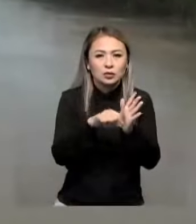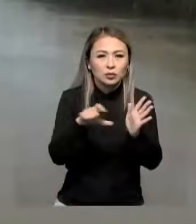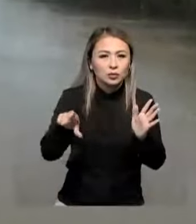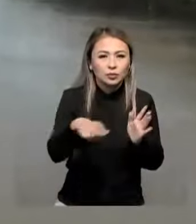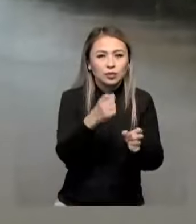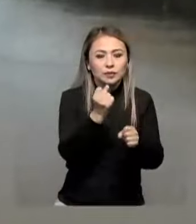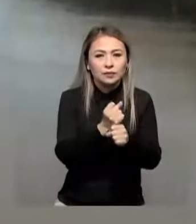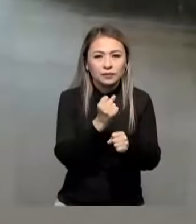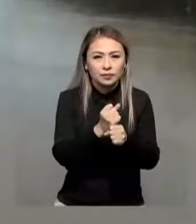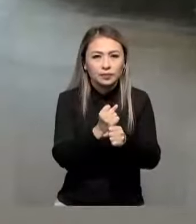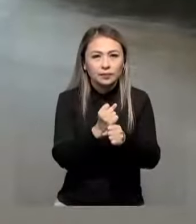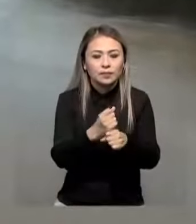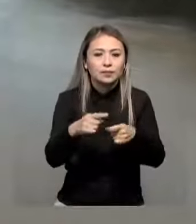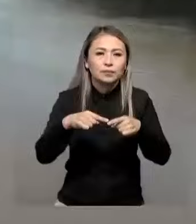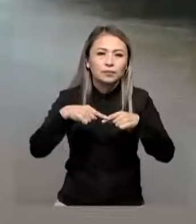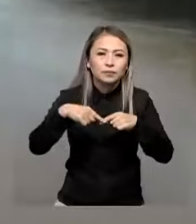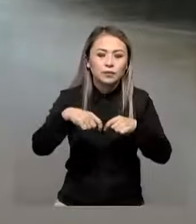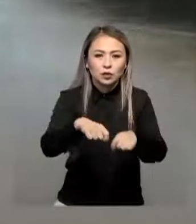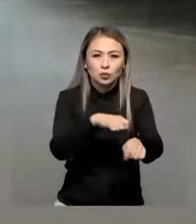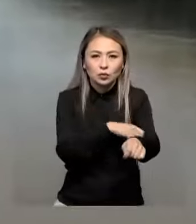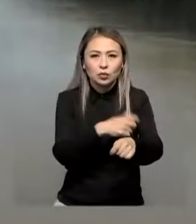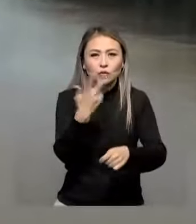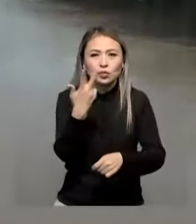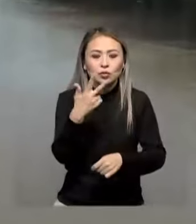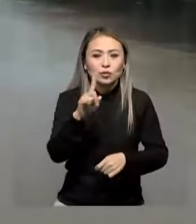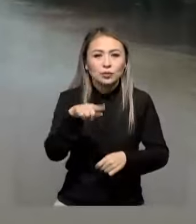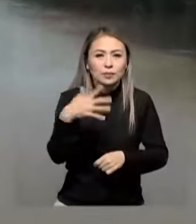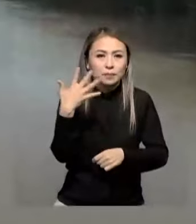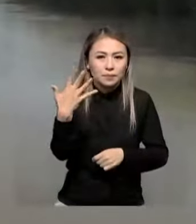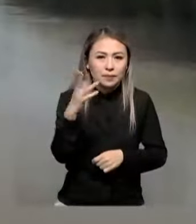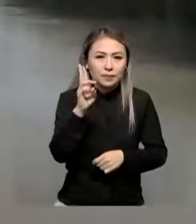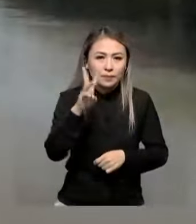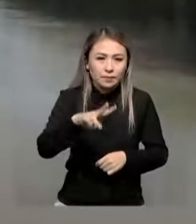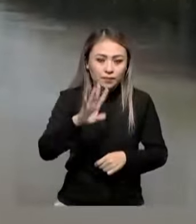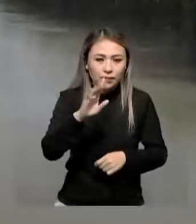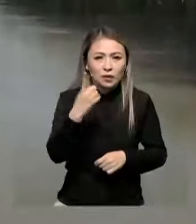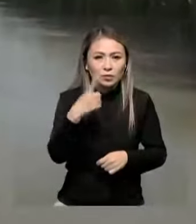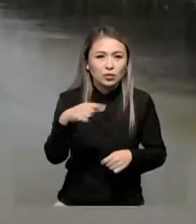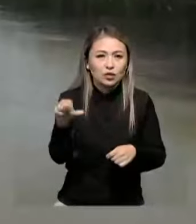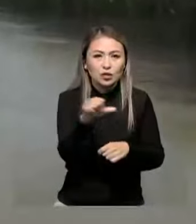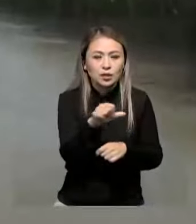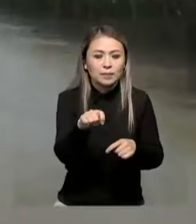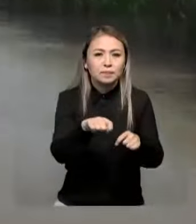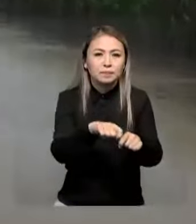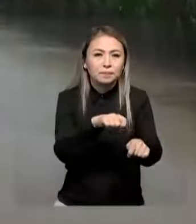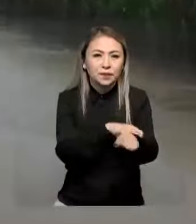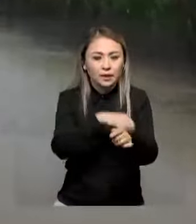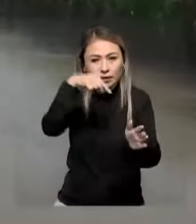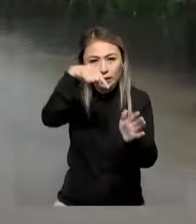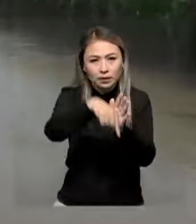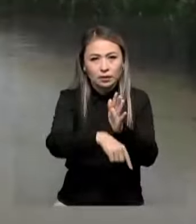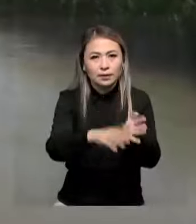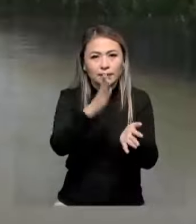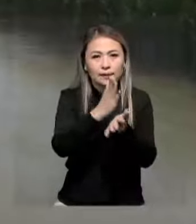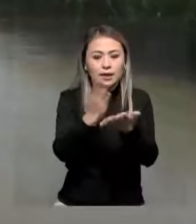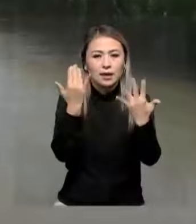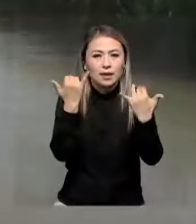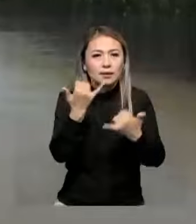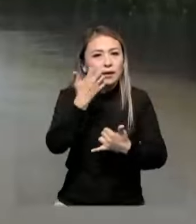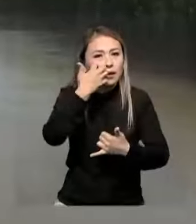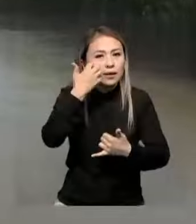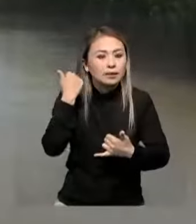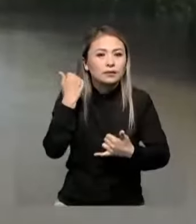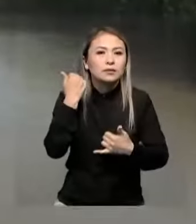бойындамыз. Озындығы үш жарым шақырым болатын бұл арна бір жарым метрге дейін тереңдетілген қазір соның